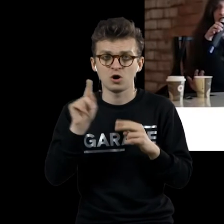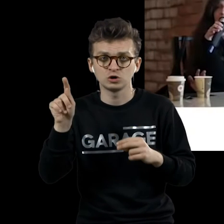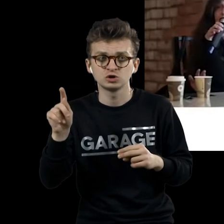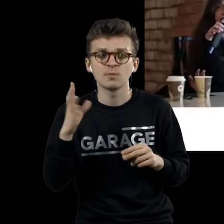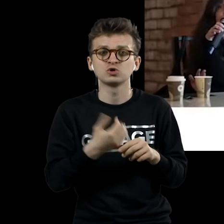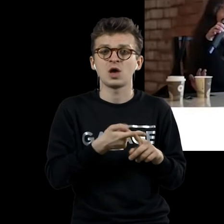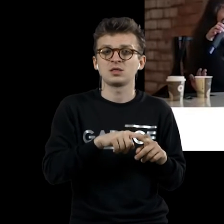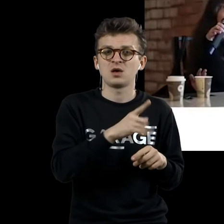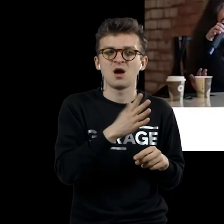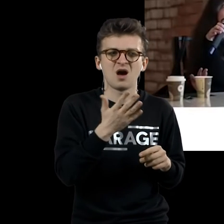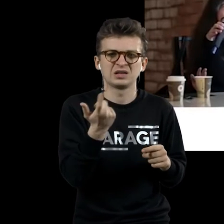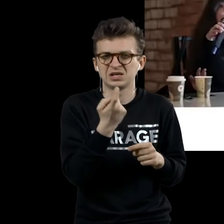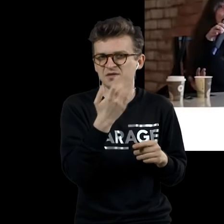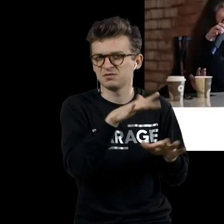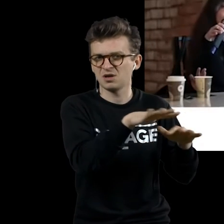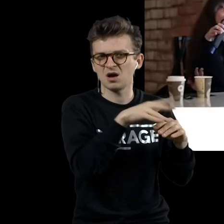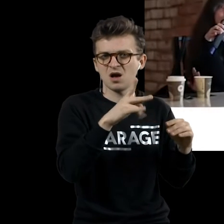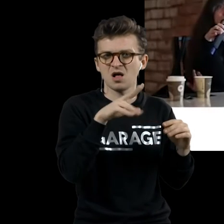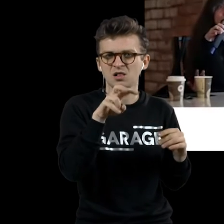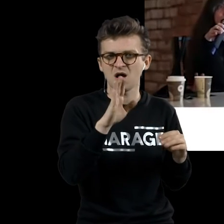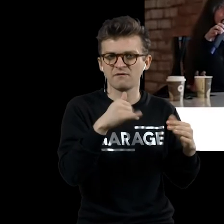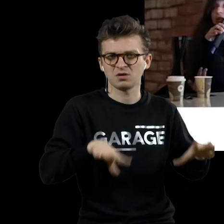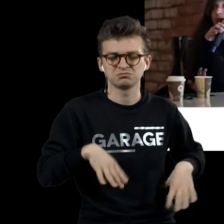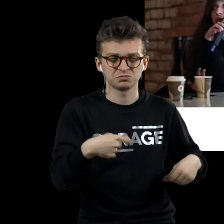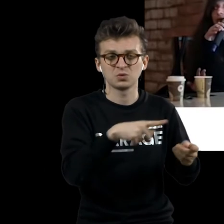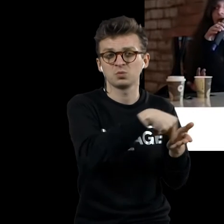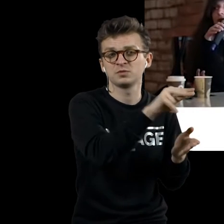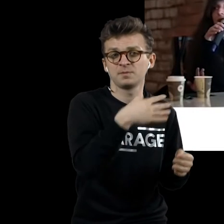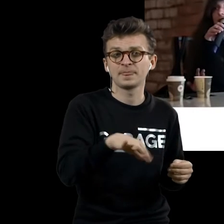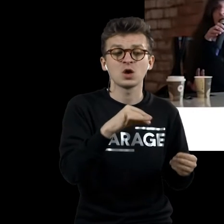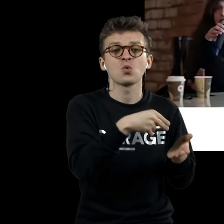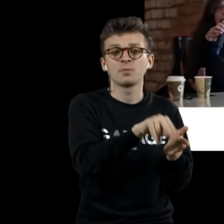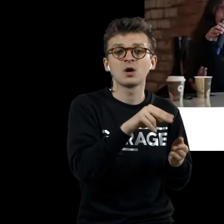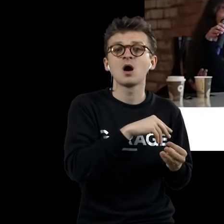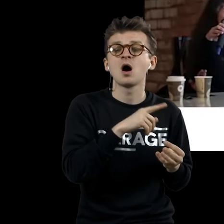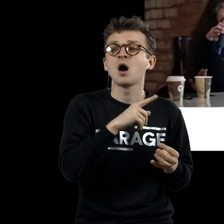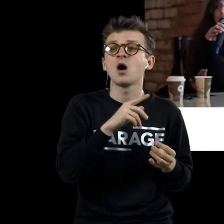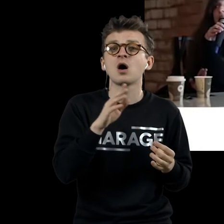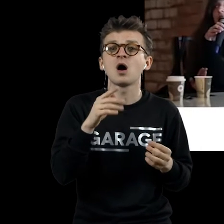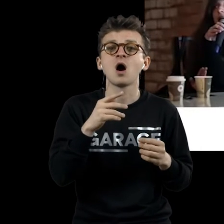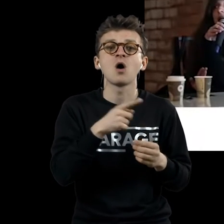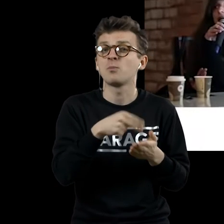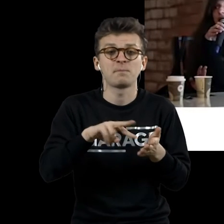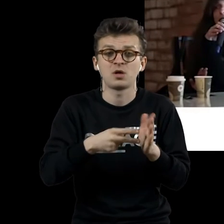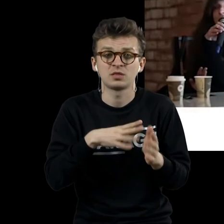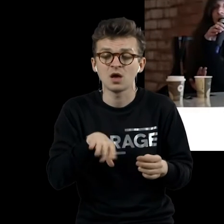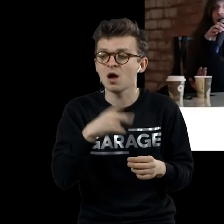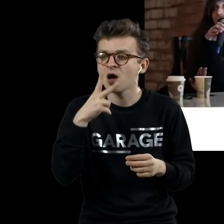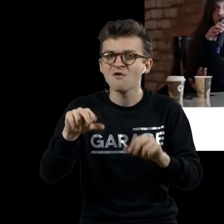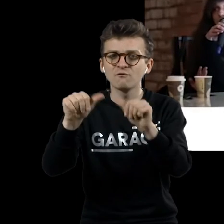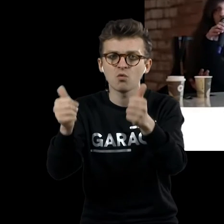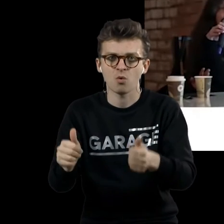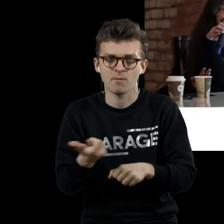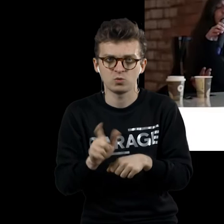хозяйственные дела продаются. Купил совершенно не... Сушить на нем бутылки он не собирался. Ему заинтересовала форма этого предмета. Форма действительно